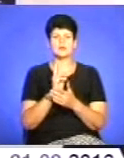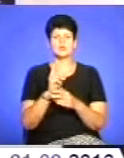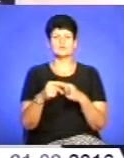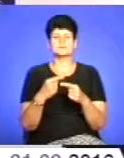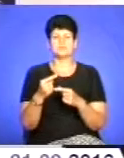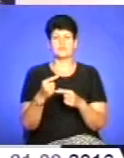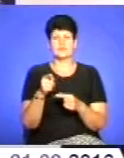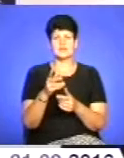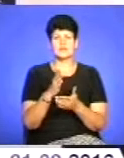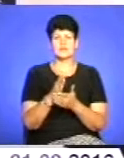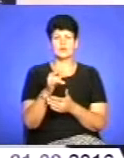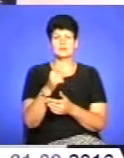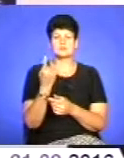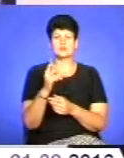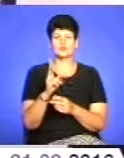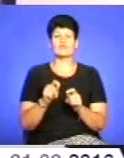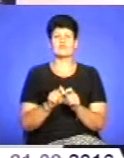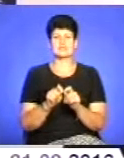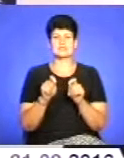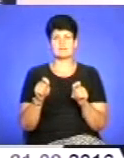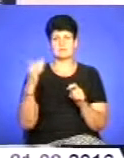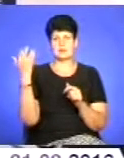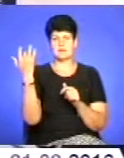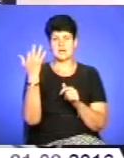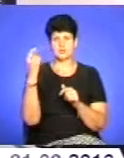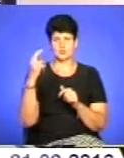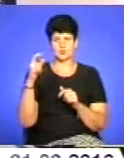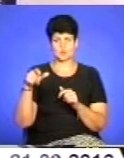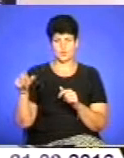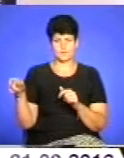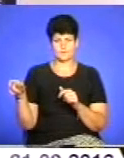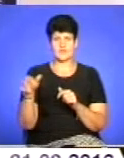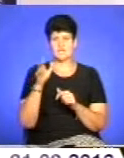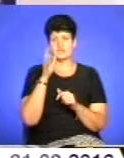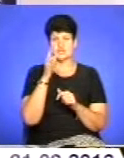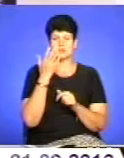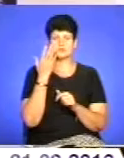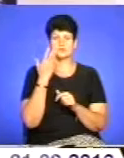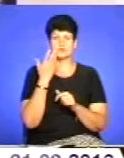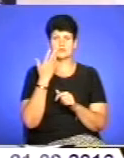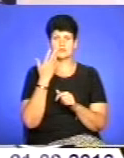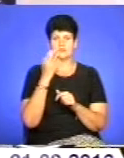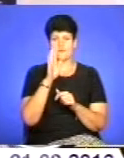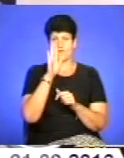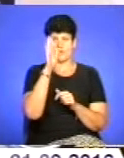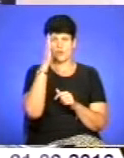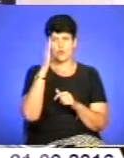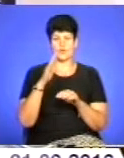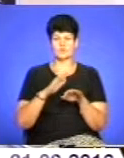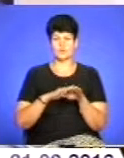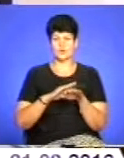Він є одним із тих, хто відкривав небесну сотню. В час, коли ворожа рука